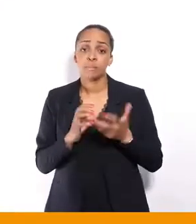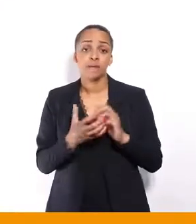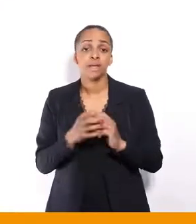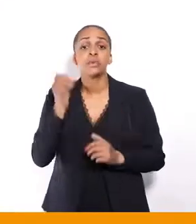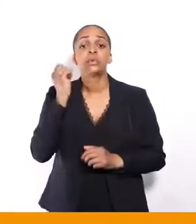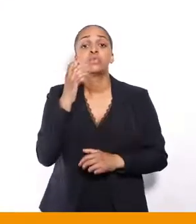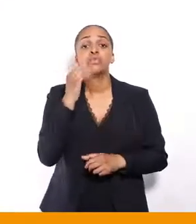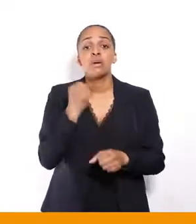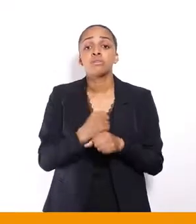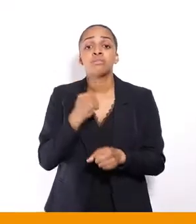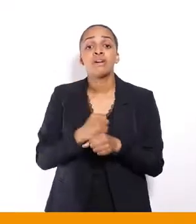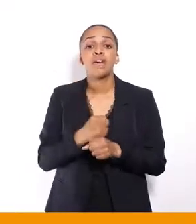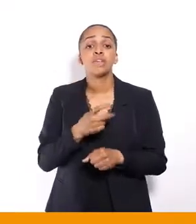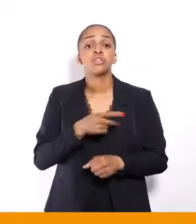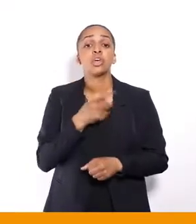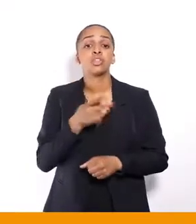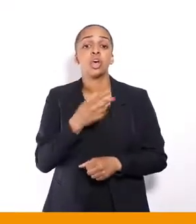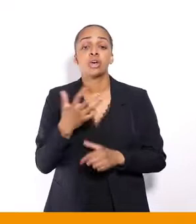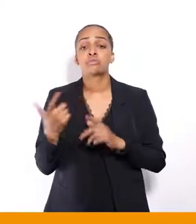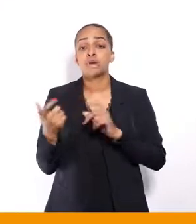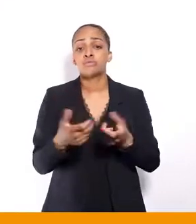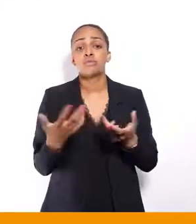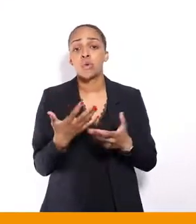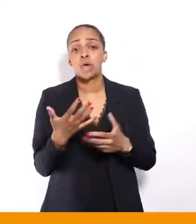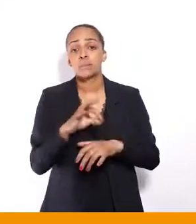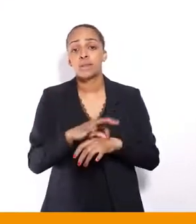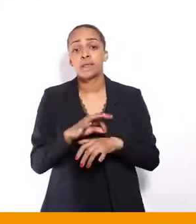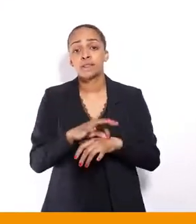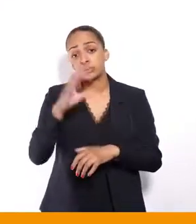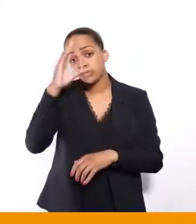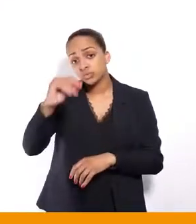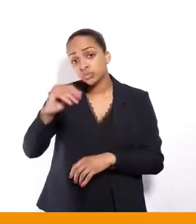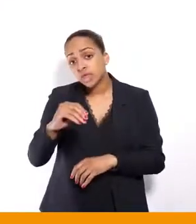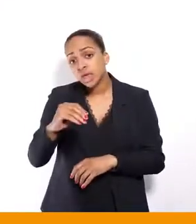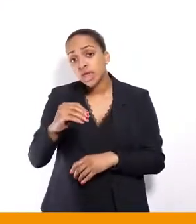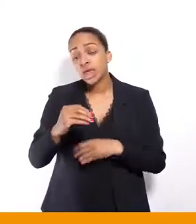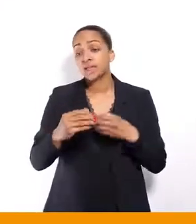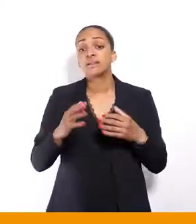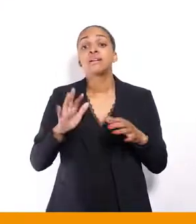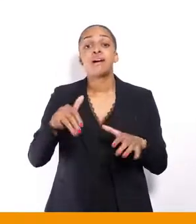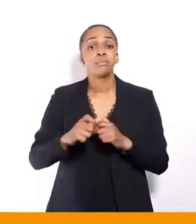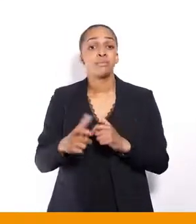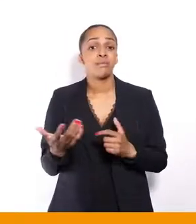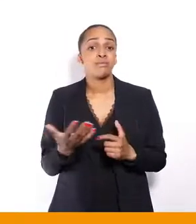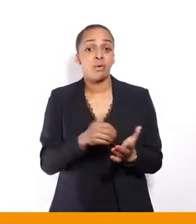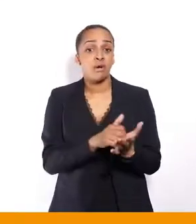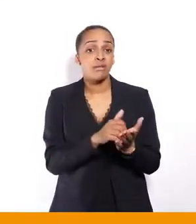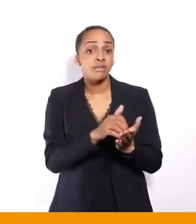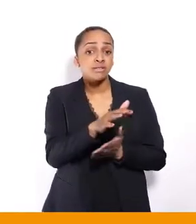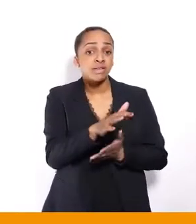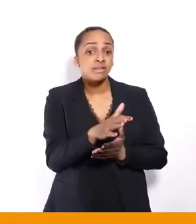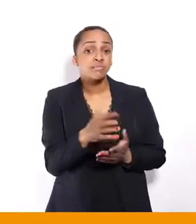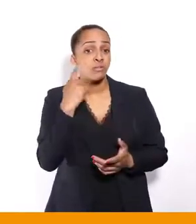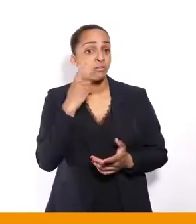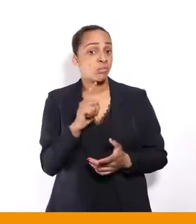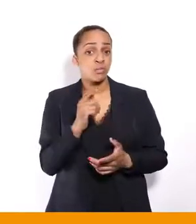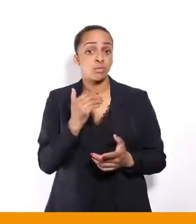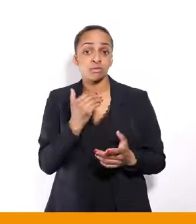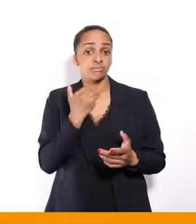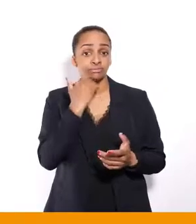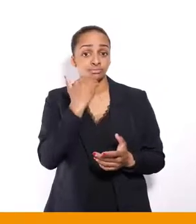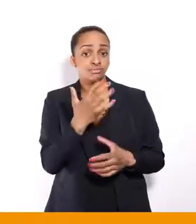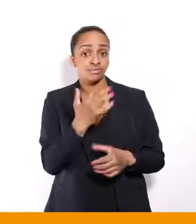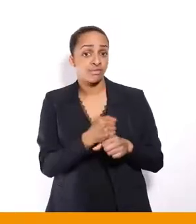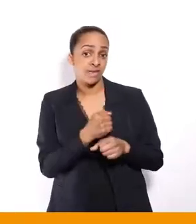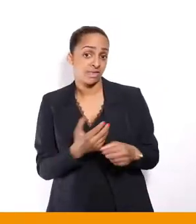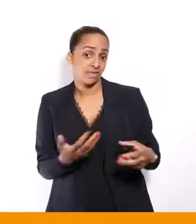professionnelle se traduit, comme vous l'avez dit, souvent par des licenciements, des licenciements pour inaptitude, donc c'est un vrai sujet. Sur